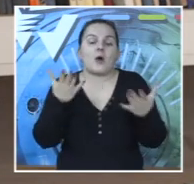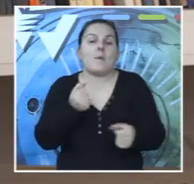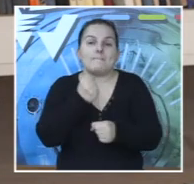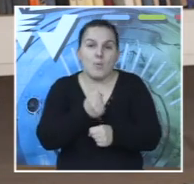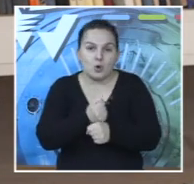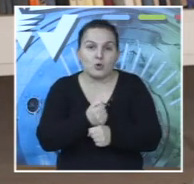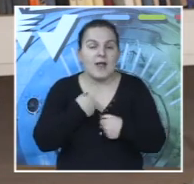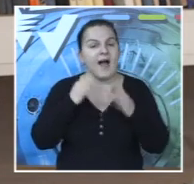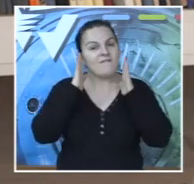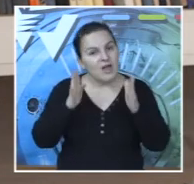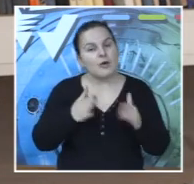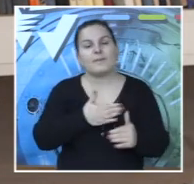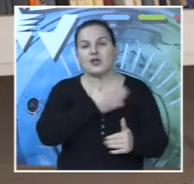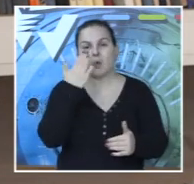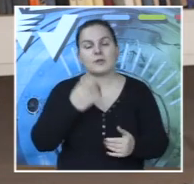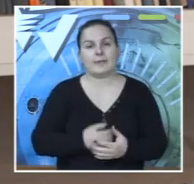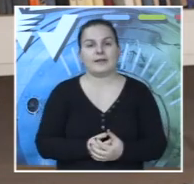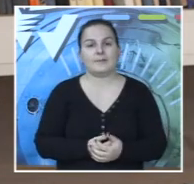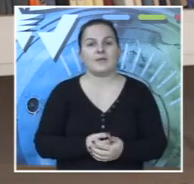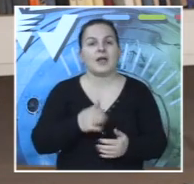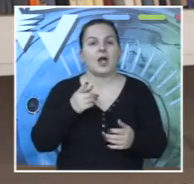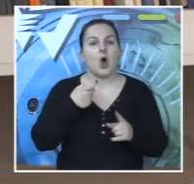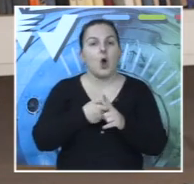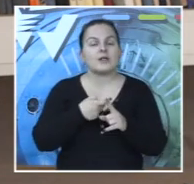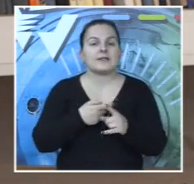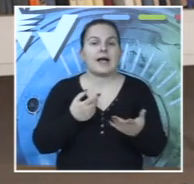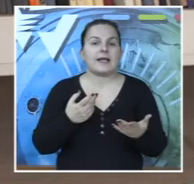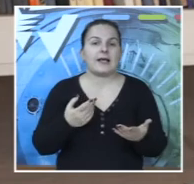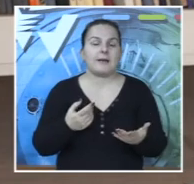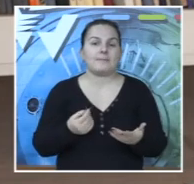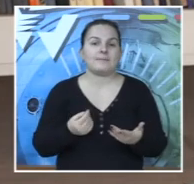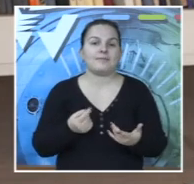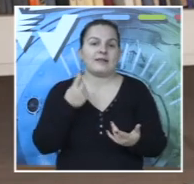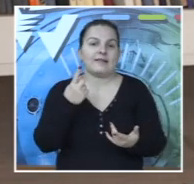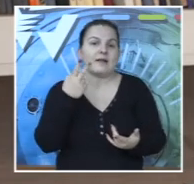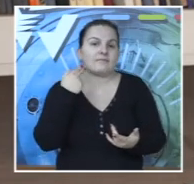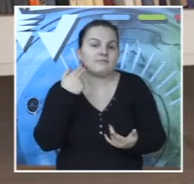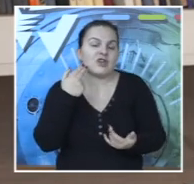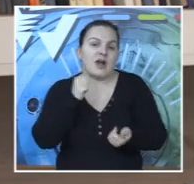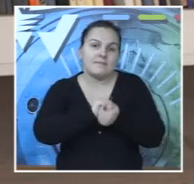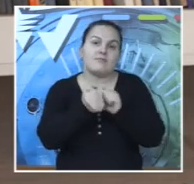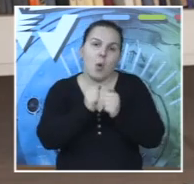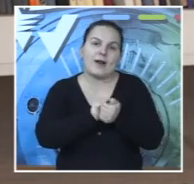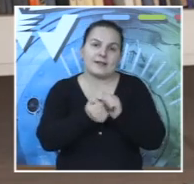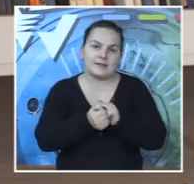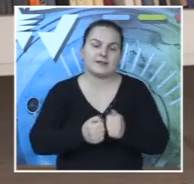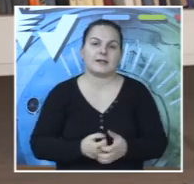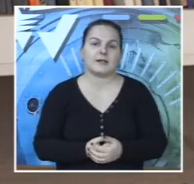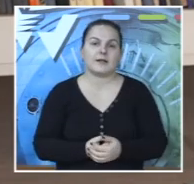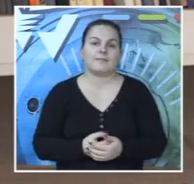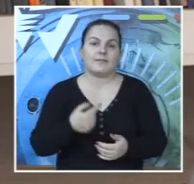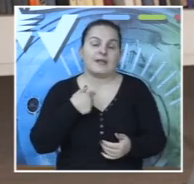u nekom poslu. I verujem da će u tome uspeti. Verujem da u tome uspeti. On je jedan, baš, dečak borac.